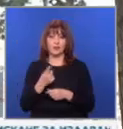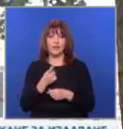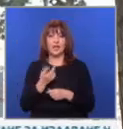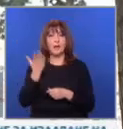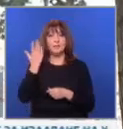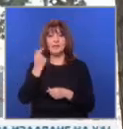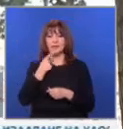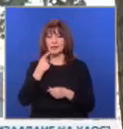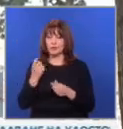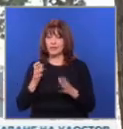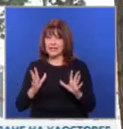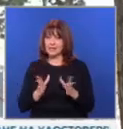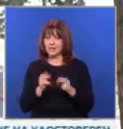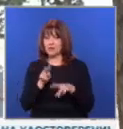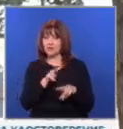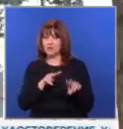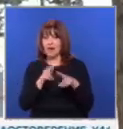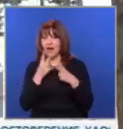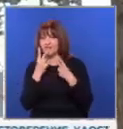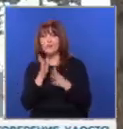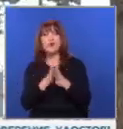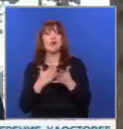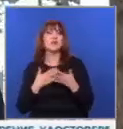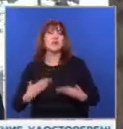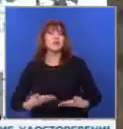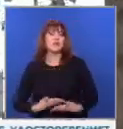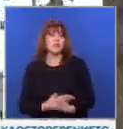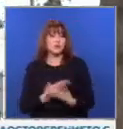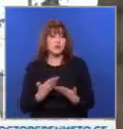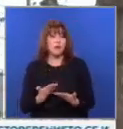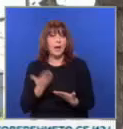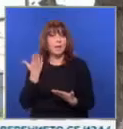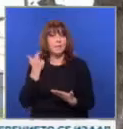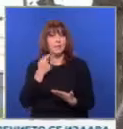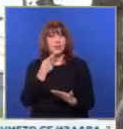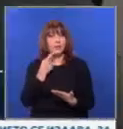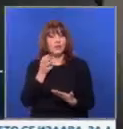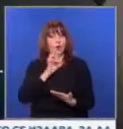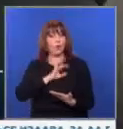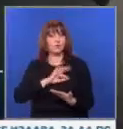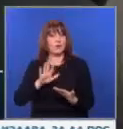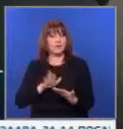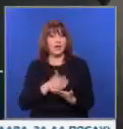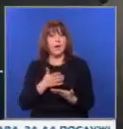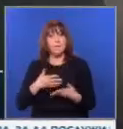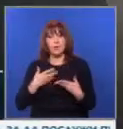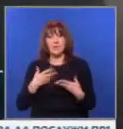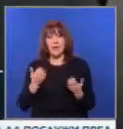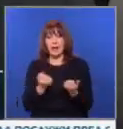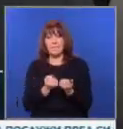година, защото видях, че населението има потребност, тази година, като видяха миналата година колко успешно мина, поискаха местната власт.